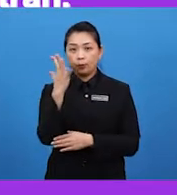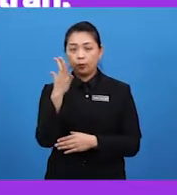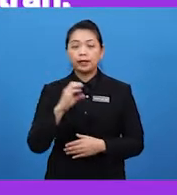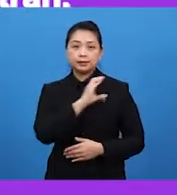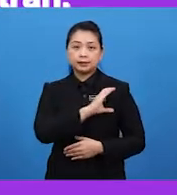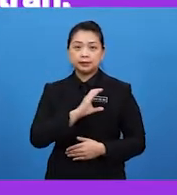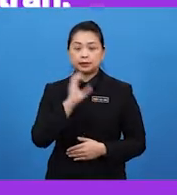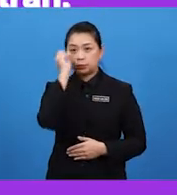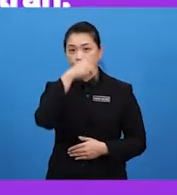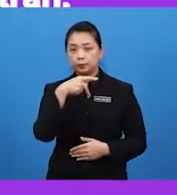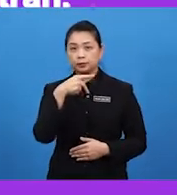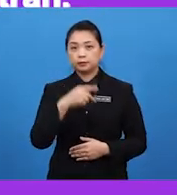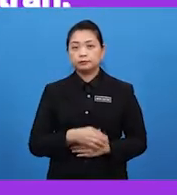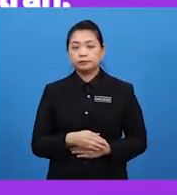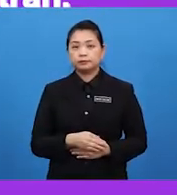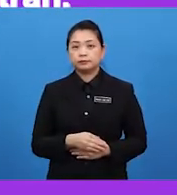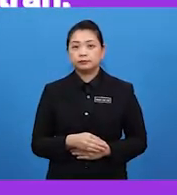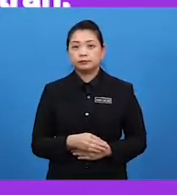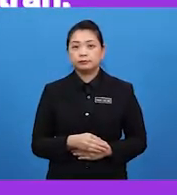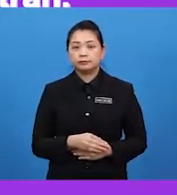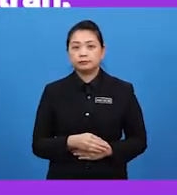ciri serupa dengan tumbuhan hidup